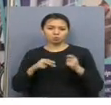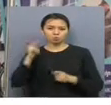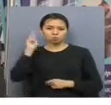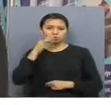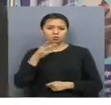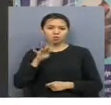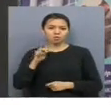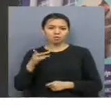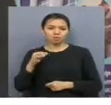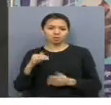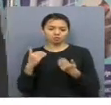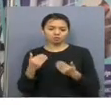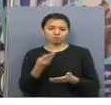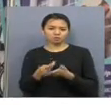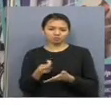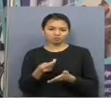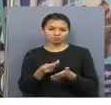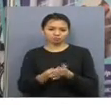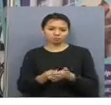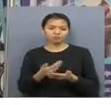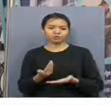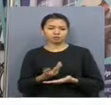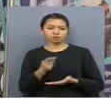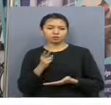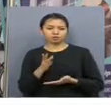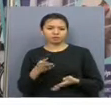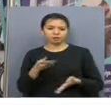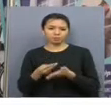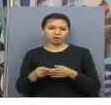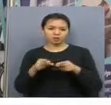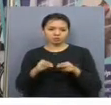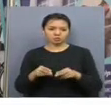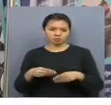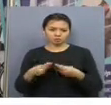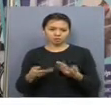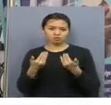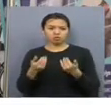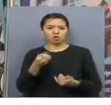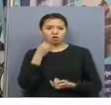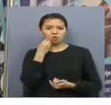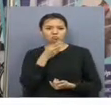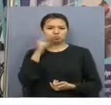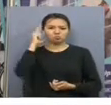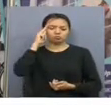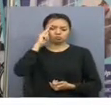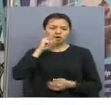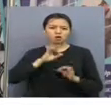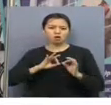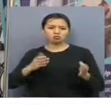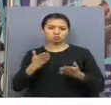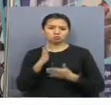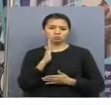серптестігі осы студенттерге шәкірті ақы бөліп, тұратын орындарын төлеге өде беріп отыр. Жақсы көрсет-ші көрсеткен білім алушыларға